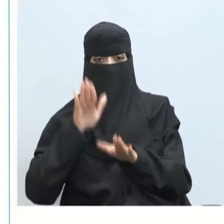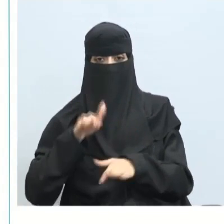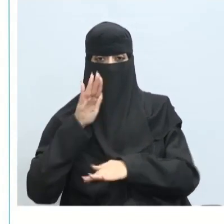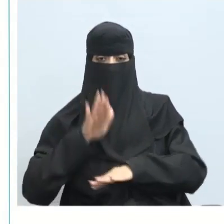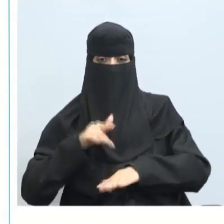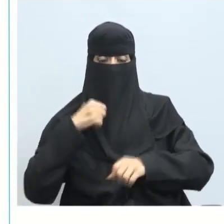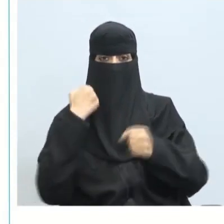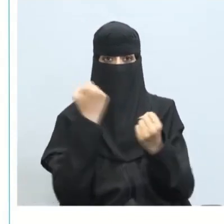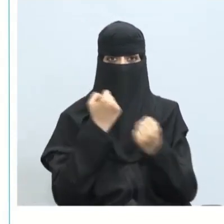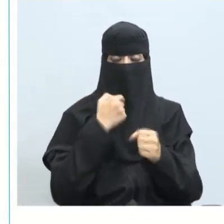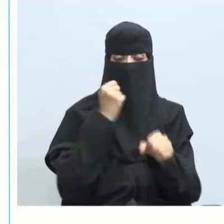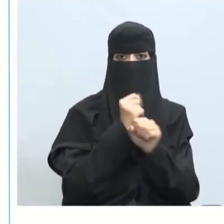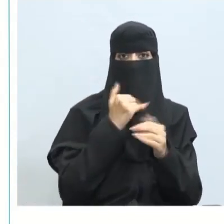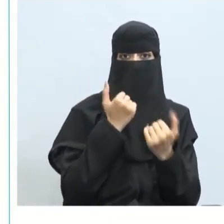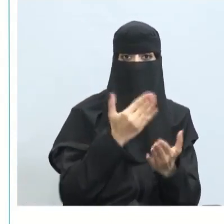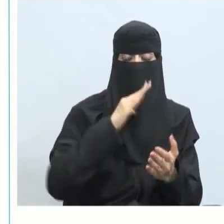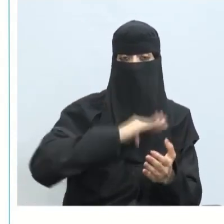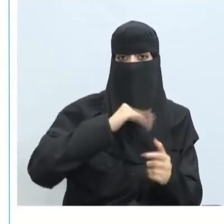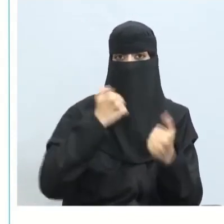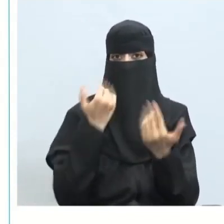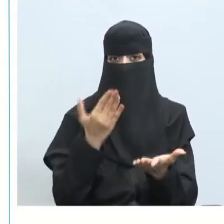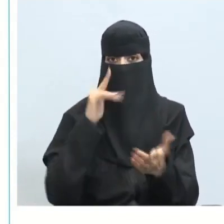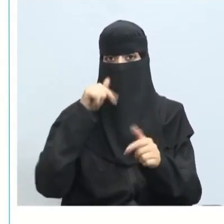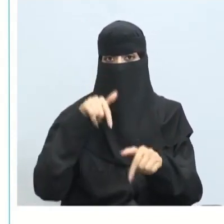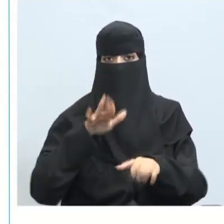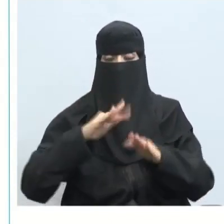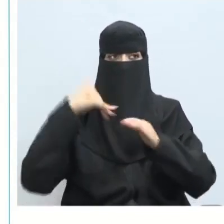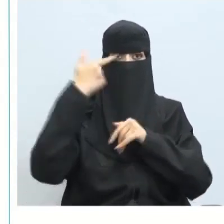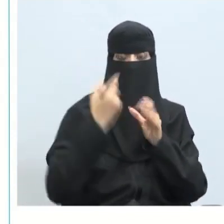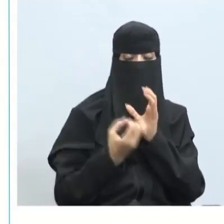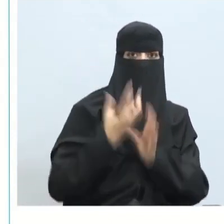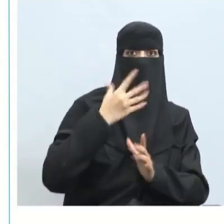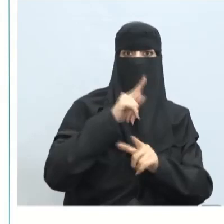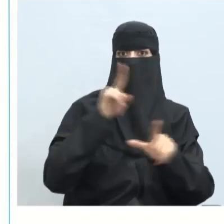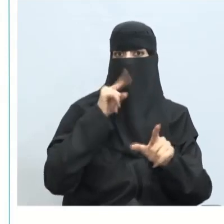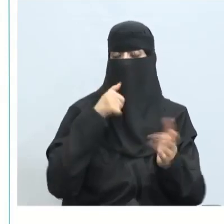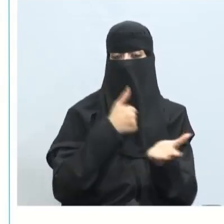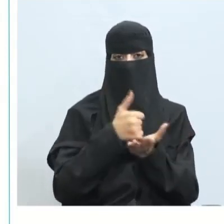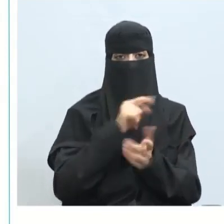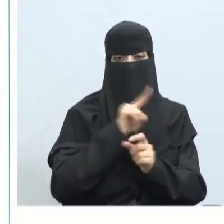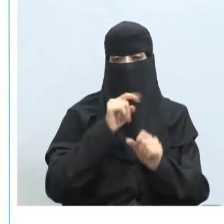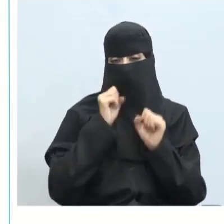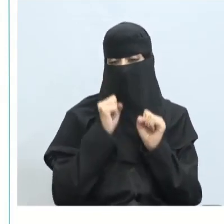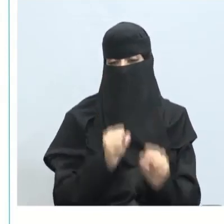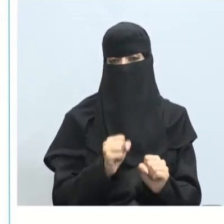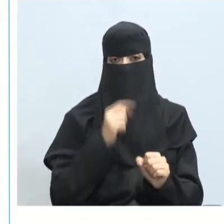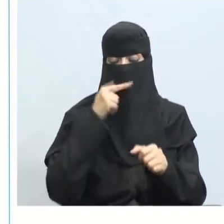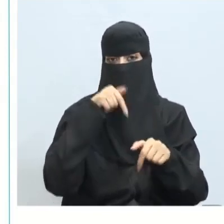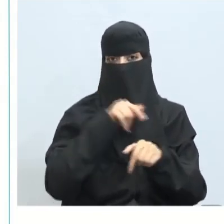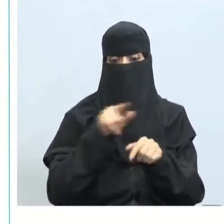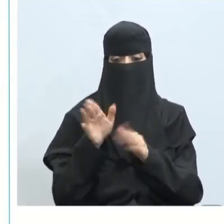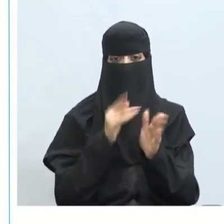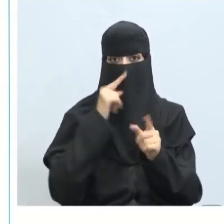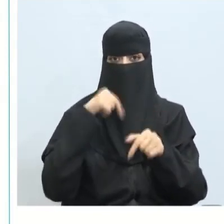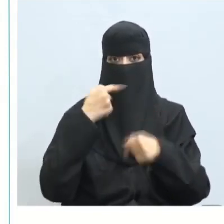العمل أو الضغوط بالتأكيد قد يتسبب أو قد يكون لديه نمط معين لا يستطيع مثلا تقبل الأنماط الأخرى